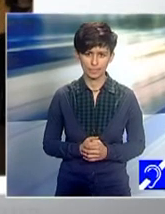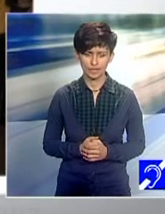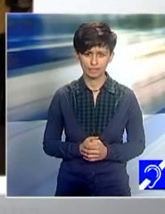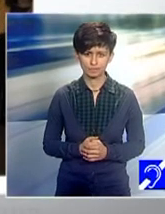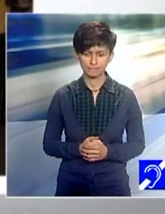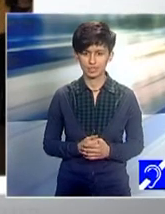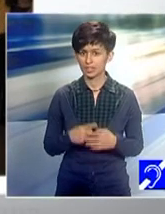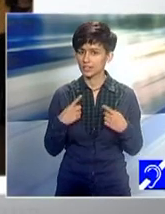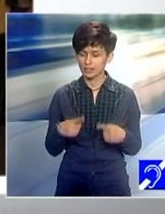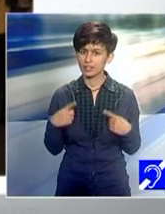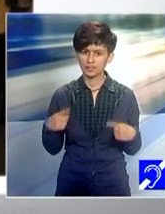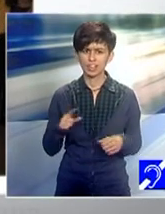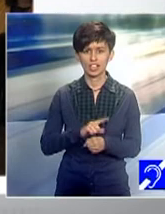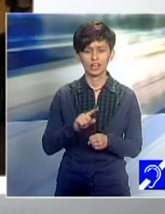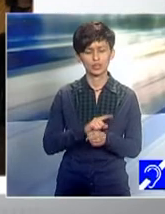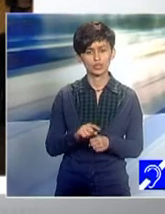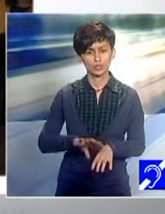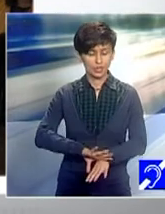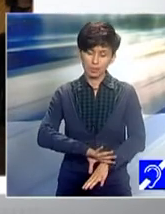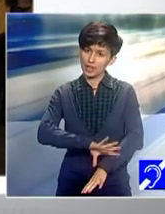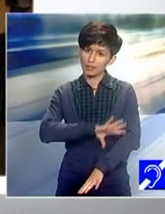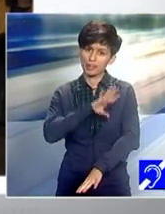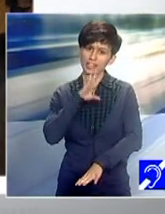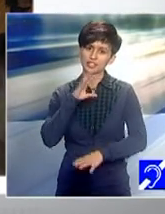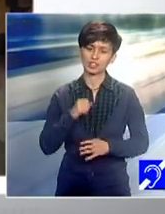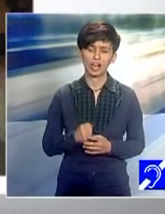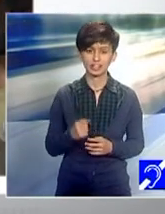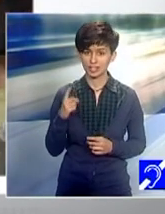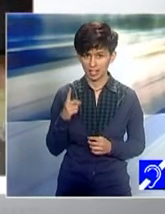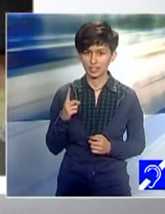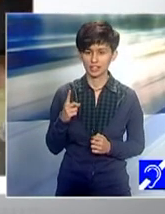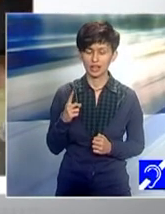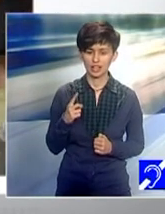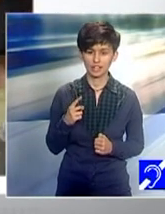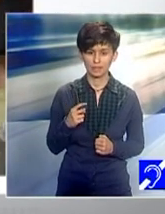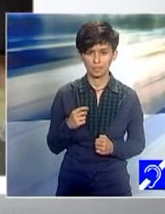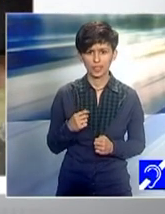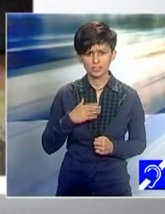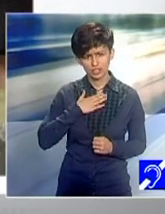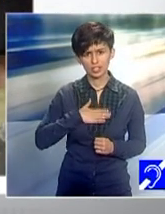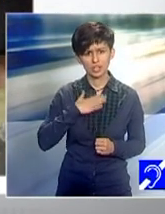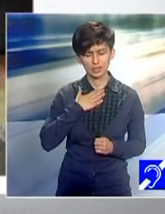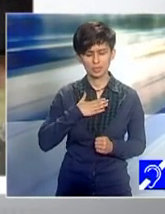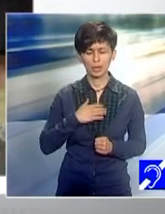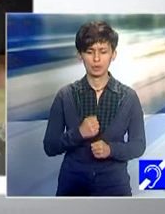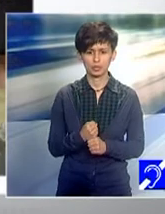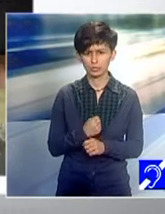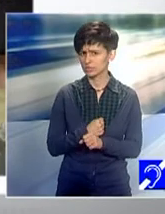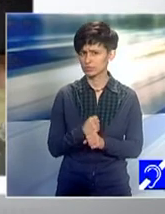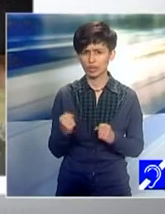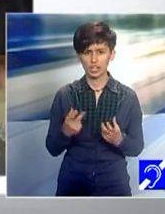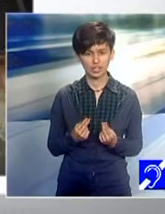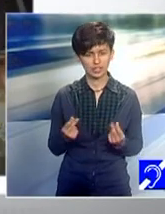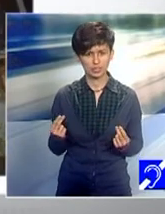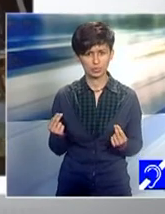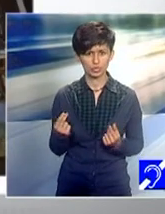Fiecare m-a impresionat cu ceva, însă ce mi-a rămas foarte adânc întipărit